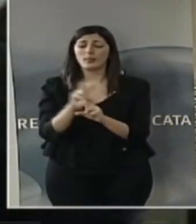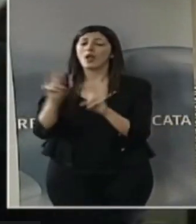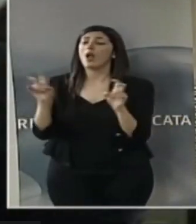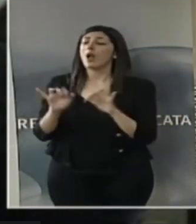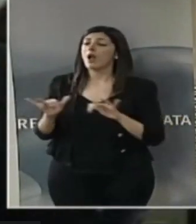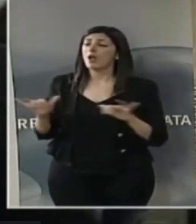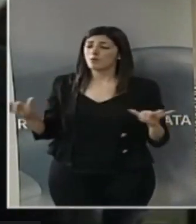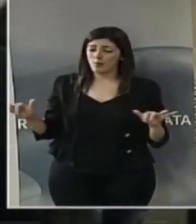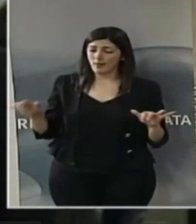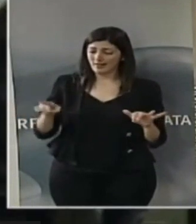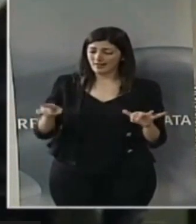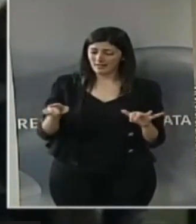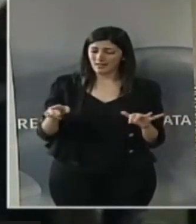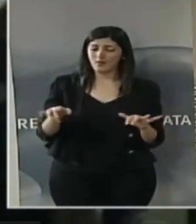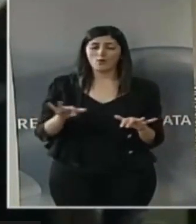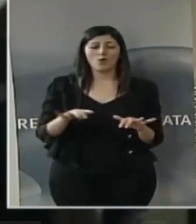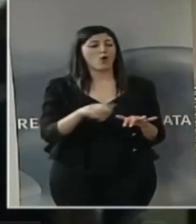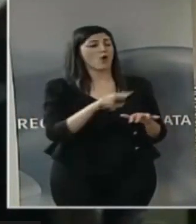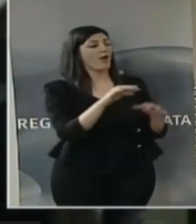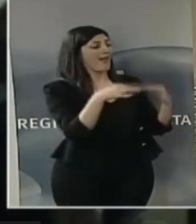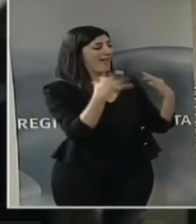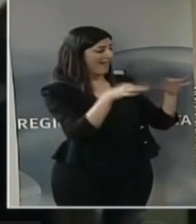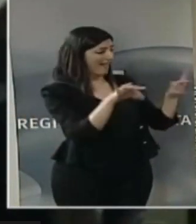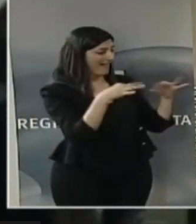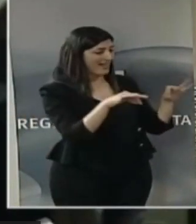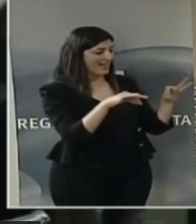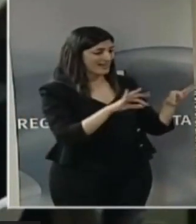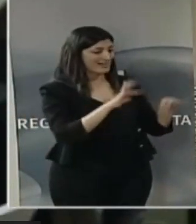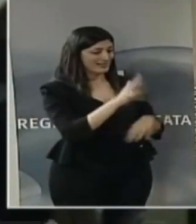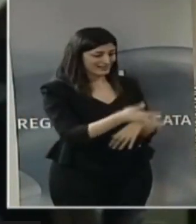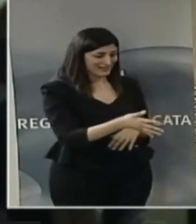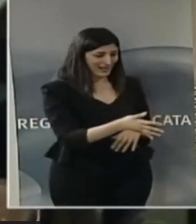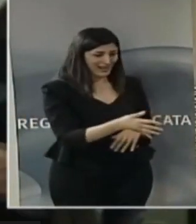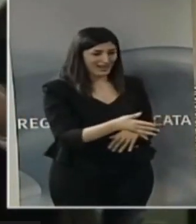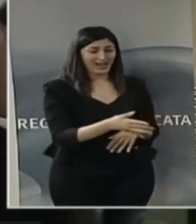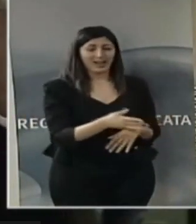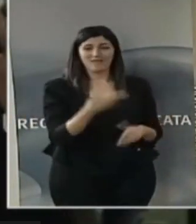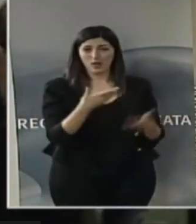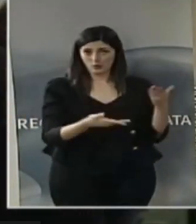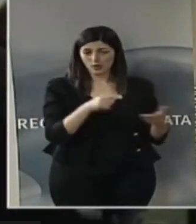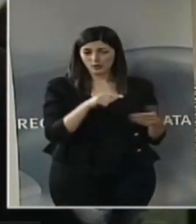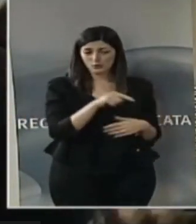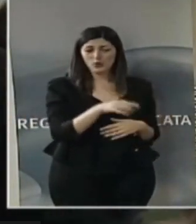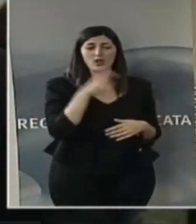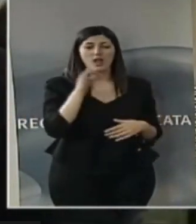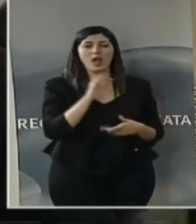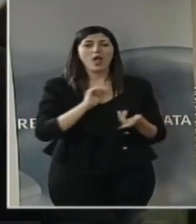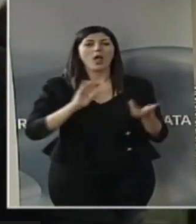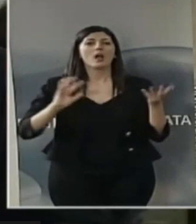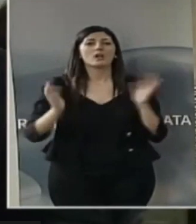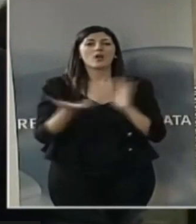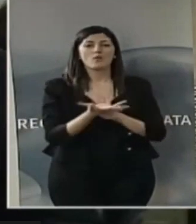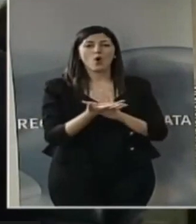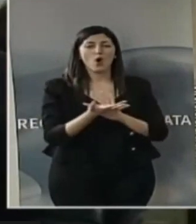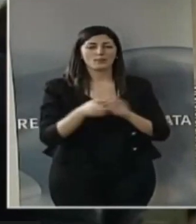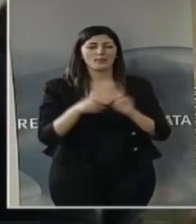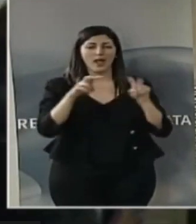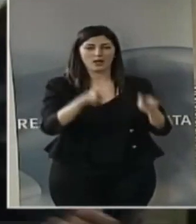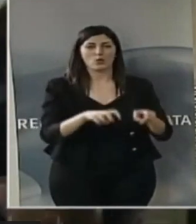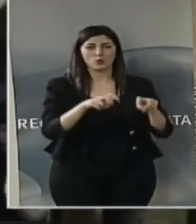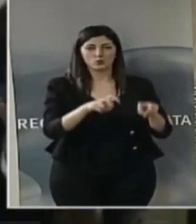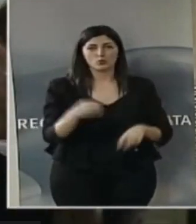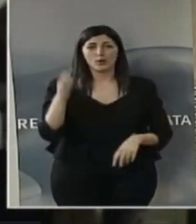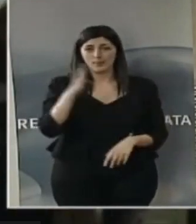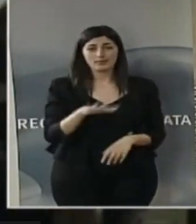da una parte e la carta vocazionale dall'altra avrebbero rappresentato la grande riforma dell'agricoltura in Basilicata,